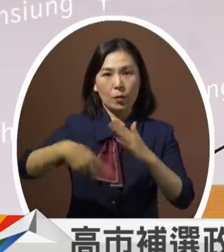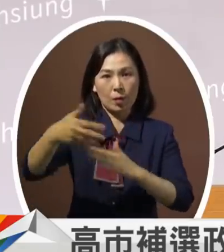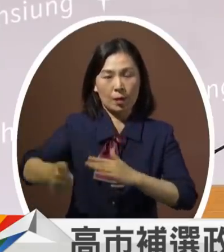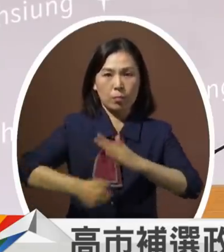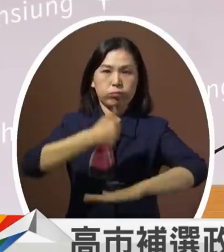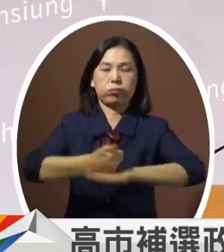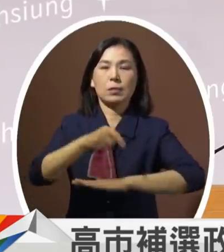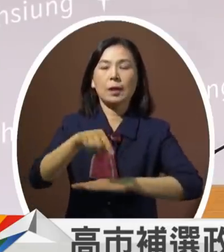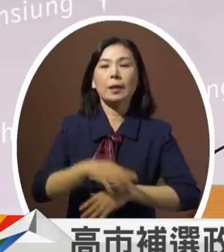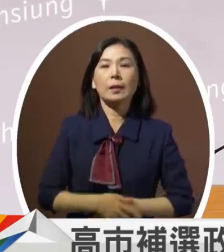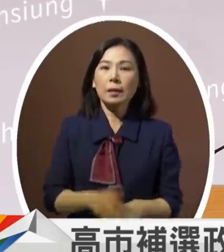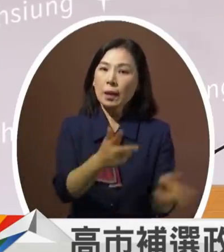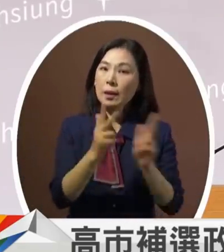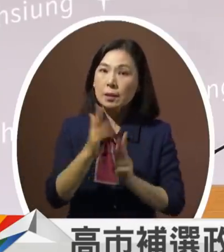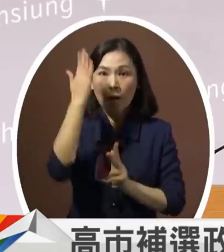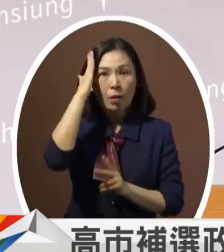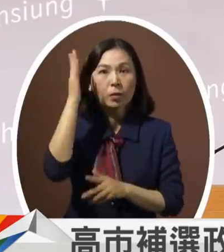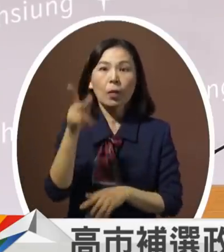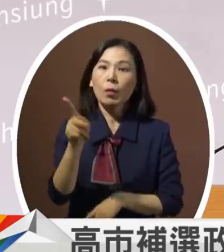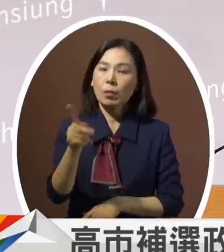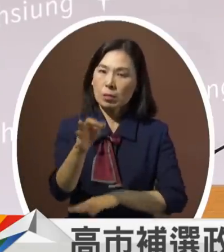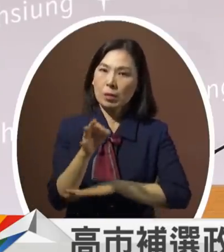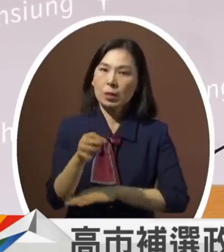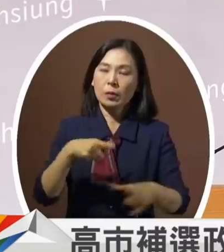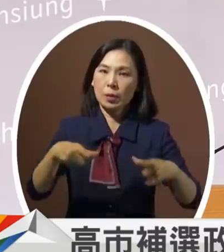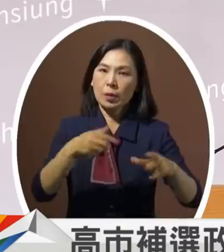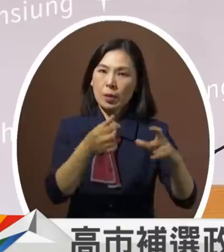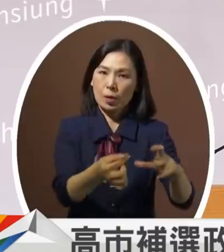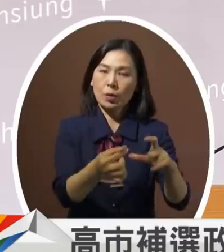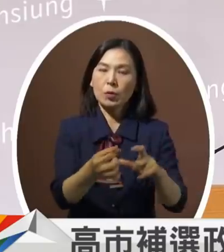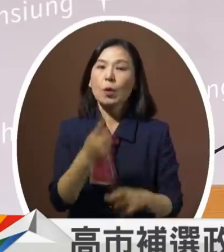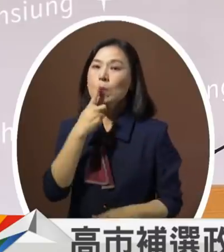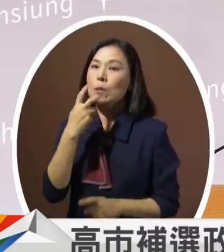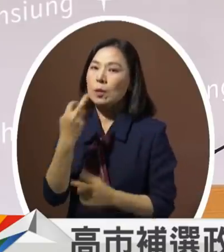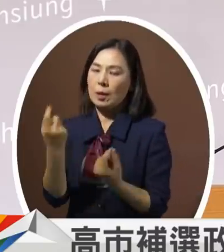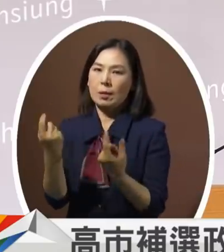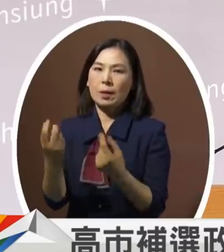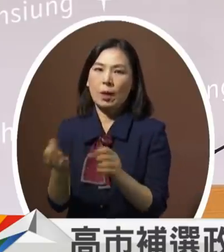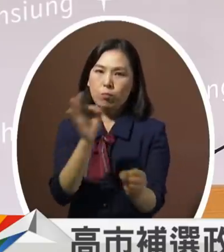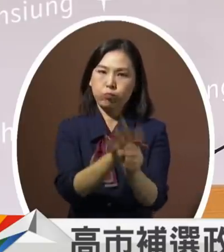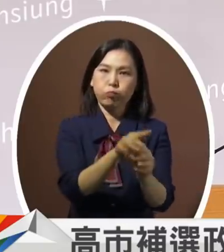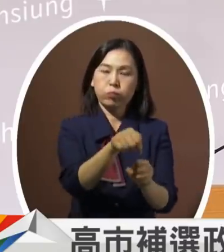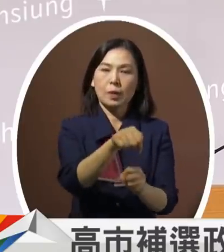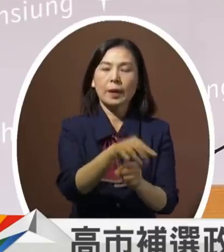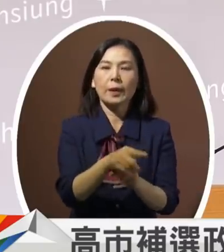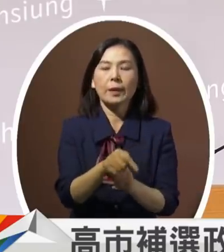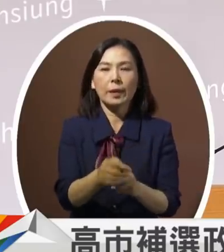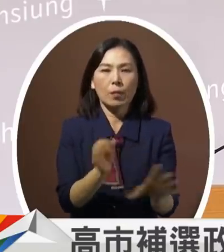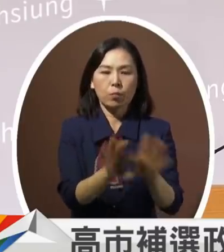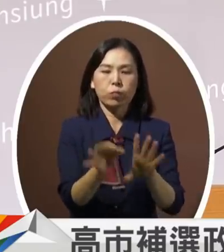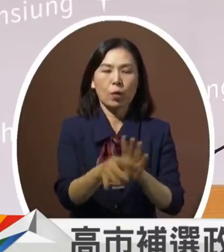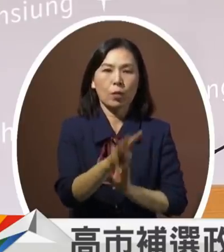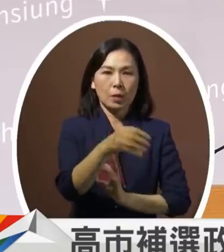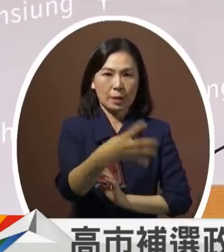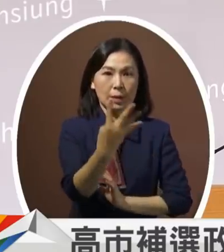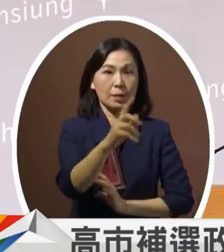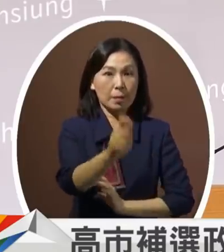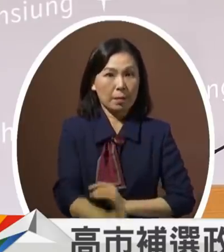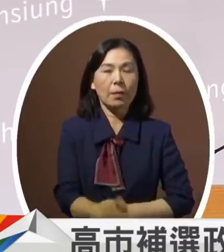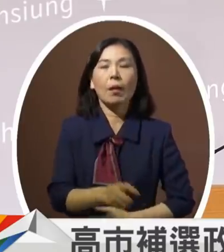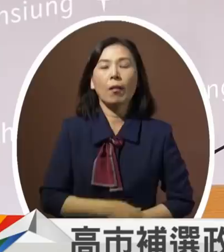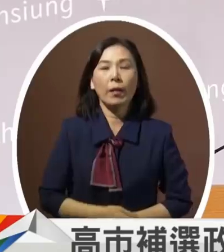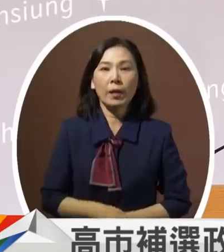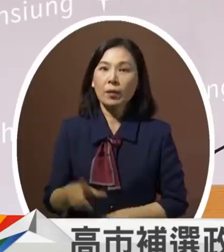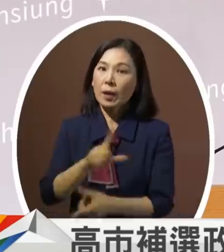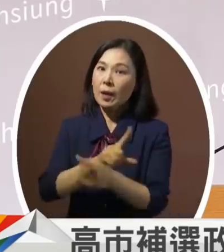政府也补助了将近在桥头科学院区准备运用我们的科巴基金的预算要投资400亿更不用说